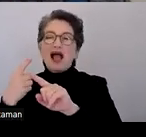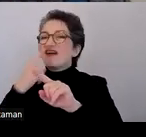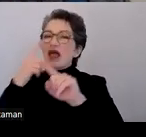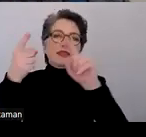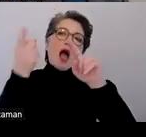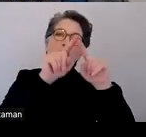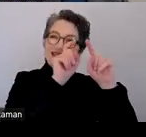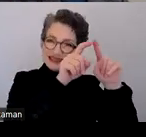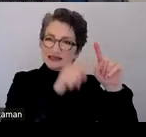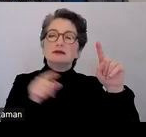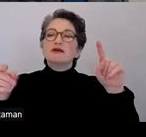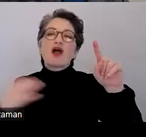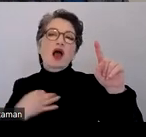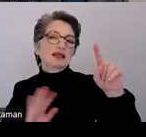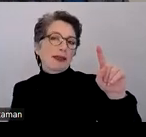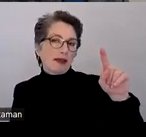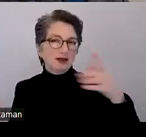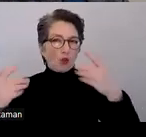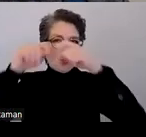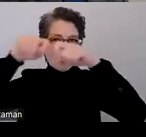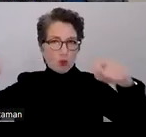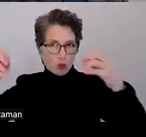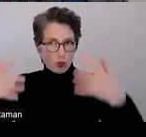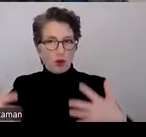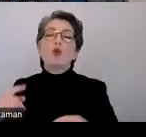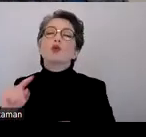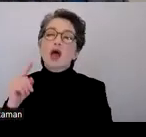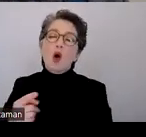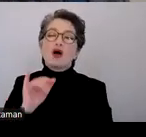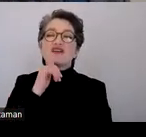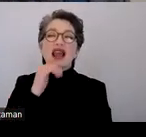man kann auch Fehlermeldungen über PDFs geben.